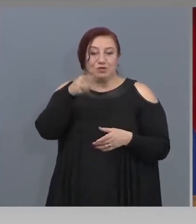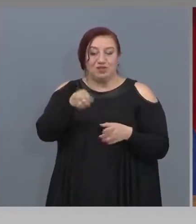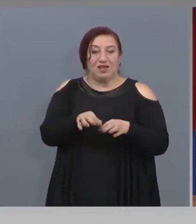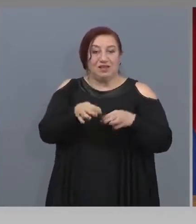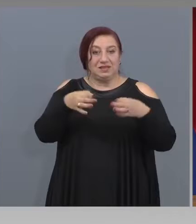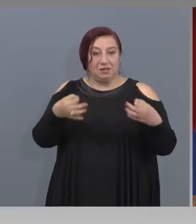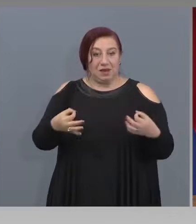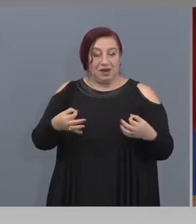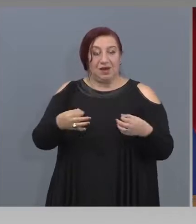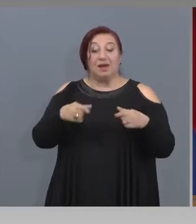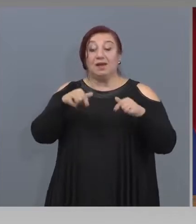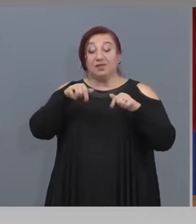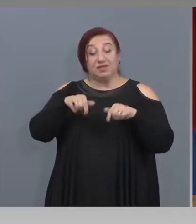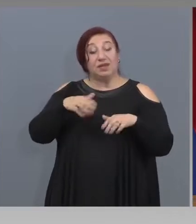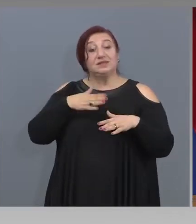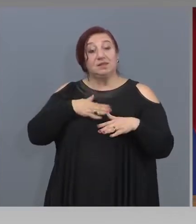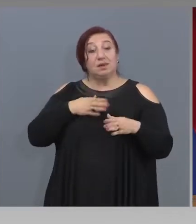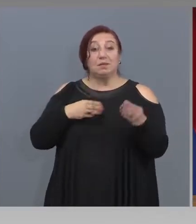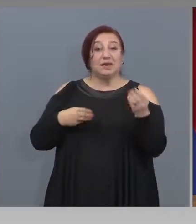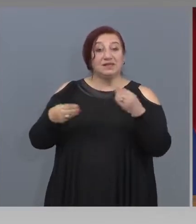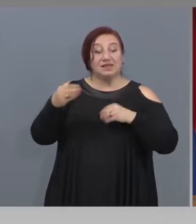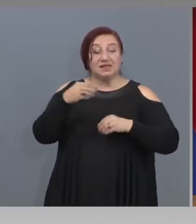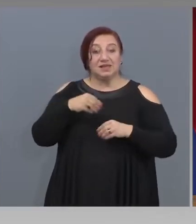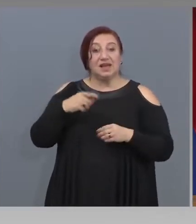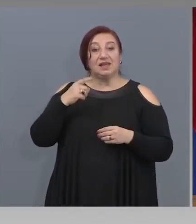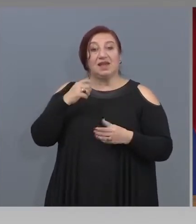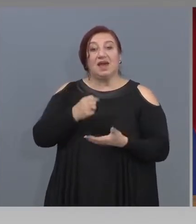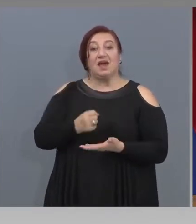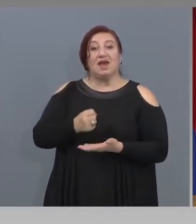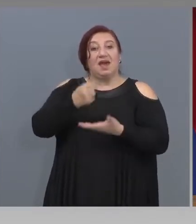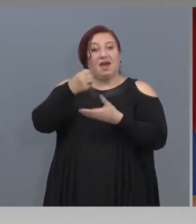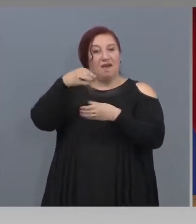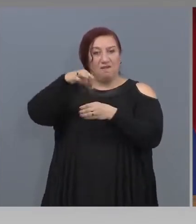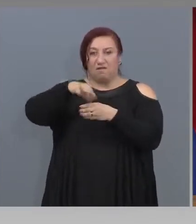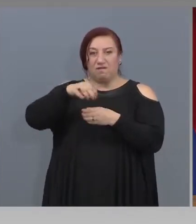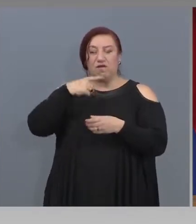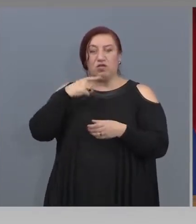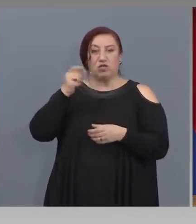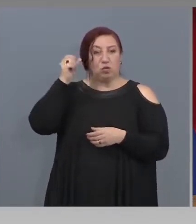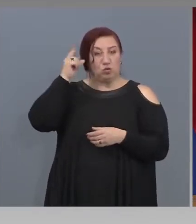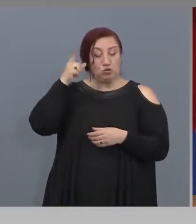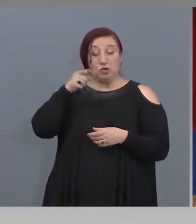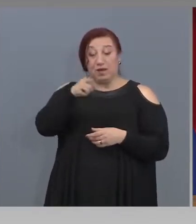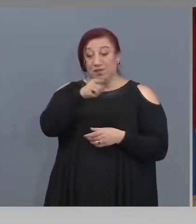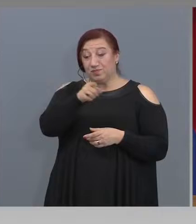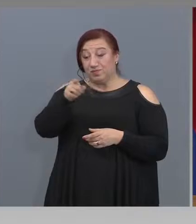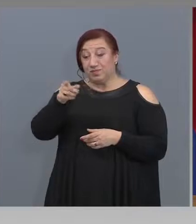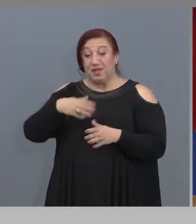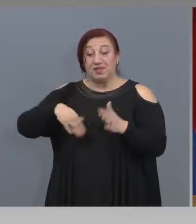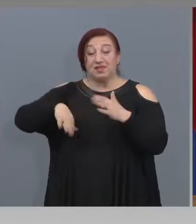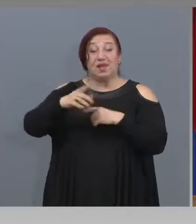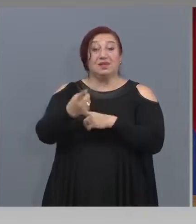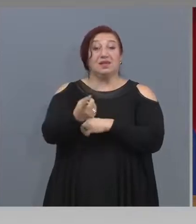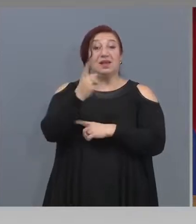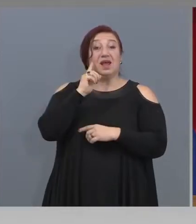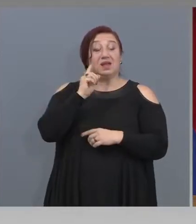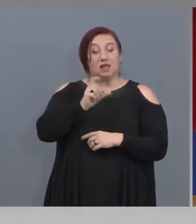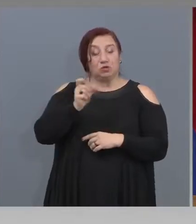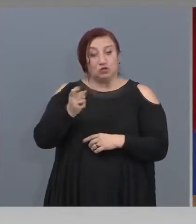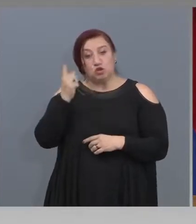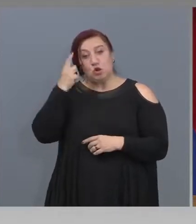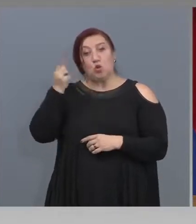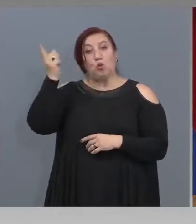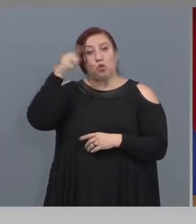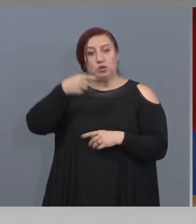Днес имахме и заседание на Фонд Култура, понеже са над хиляда лица, обема е голям. Утре ще финализираме,